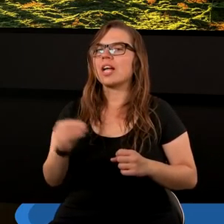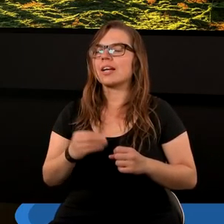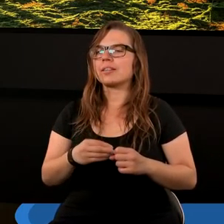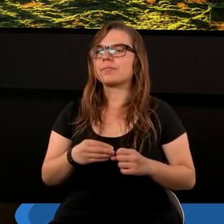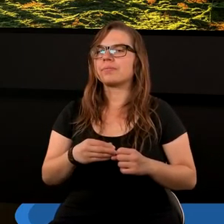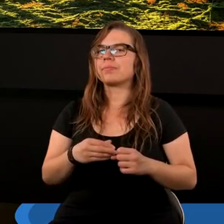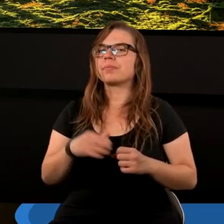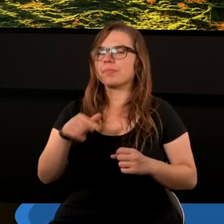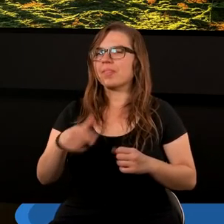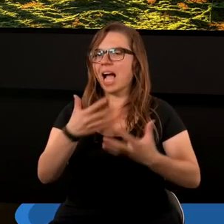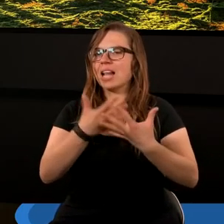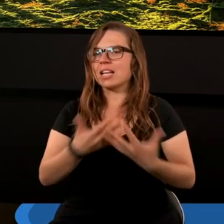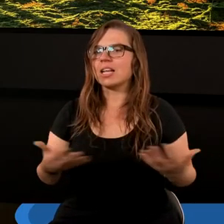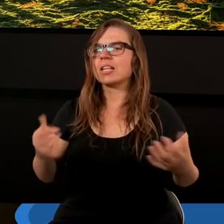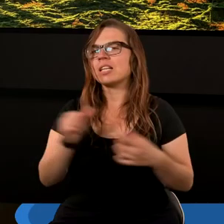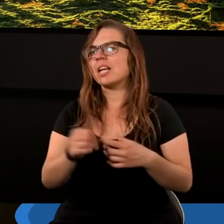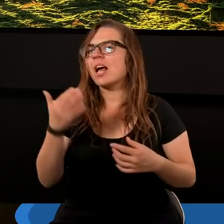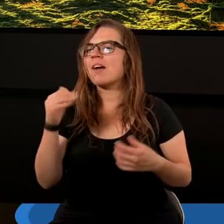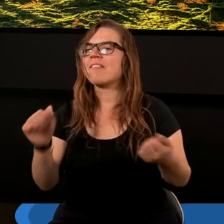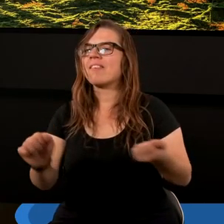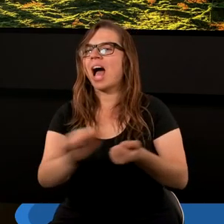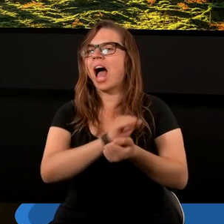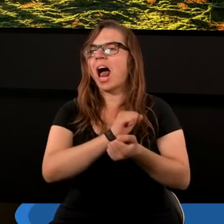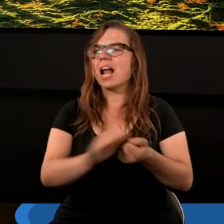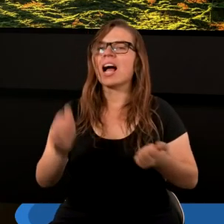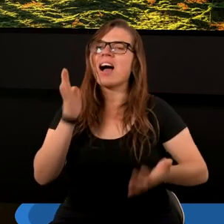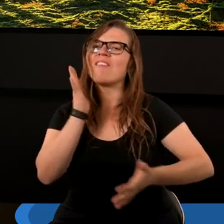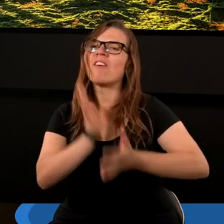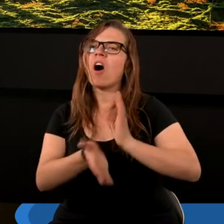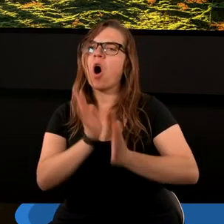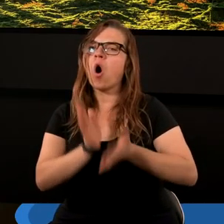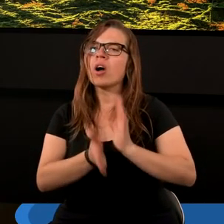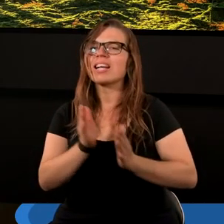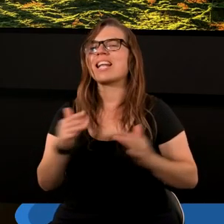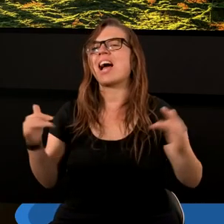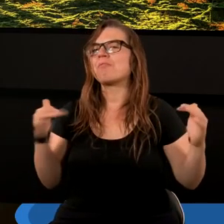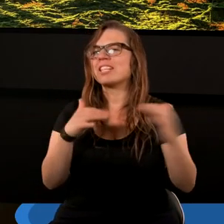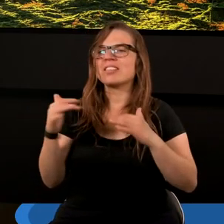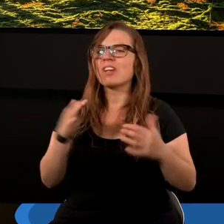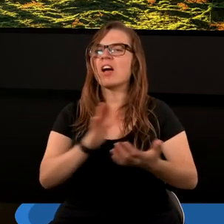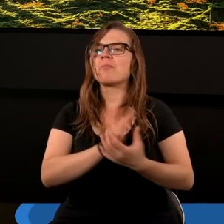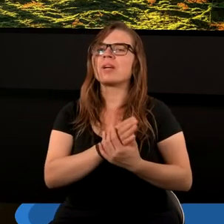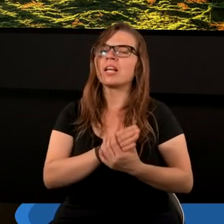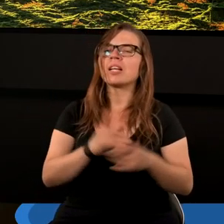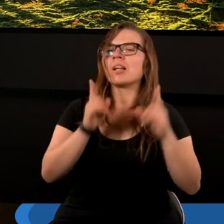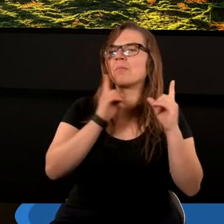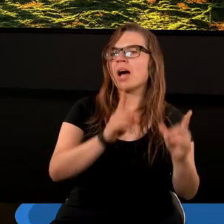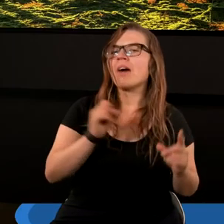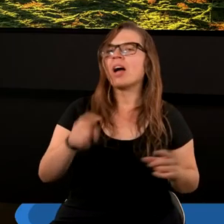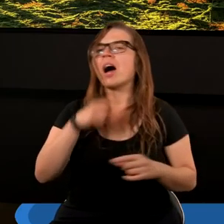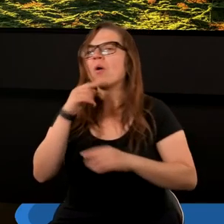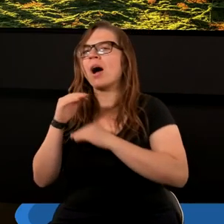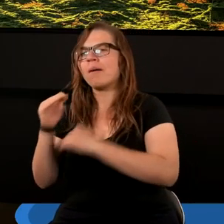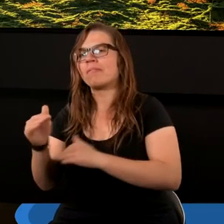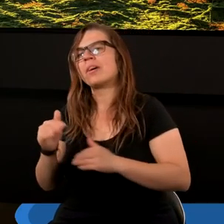na tej ziemi jest walka, to jest wojna pomiędzy dobrym a złem, pomiędzy prawdą i